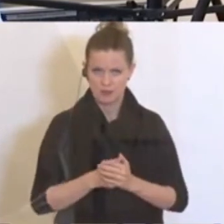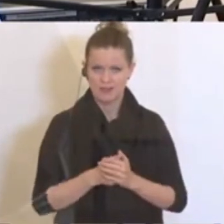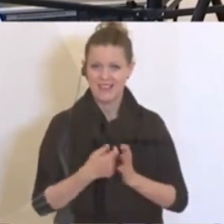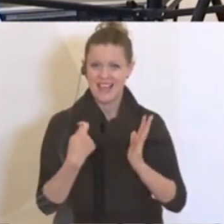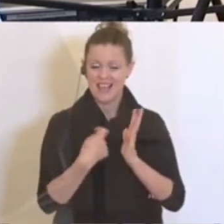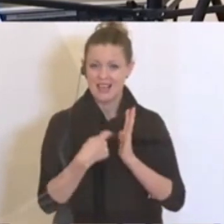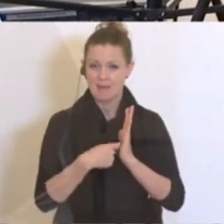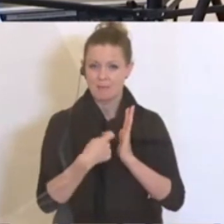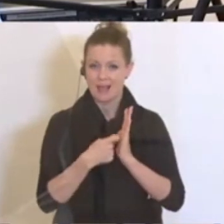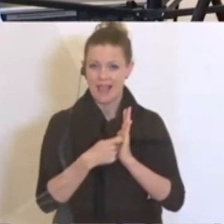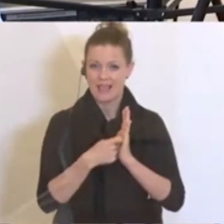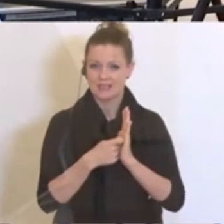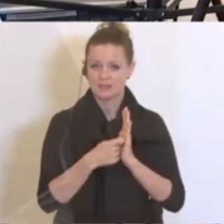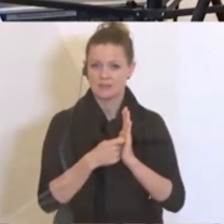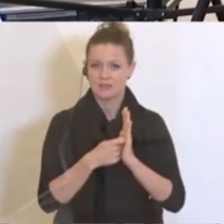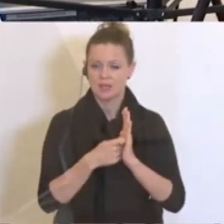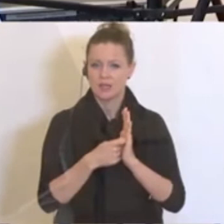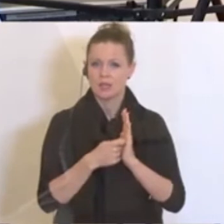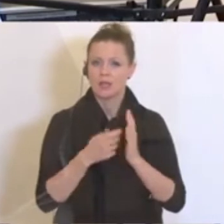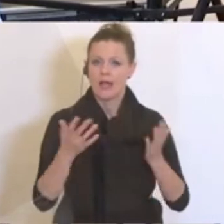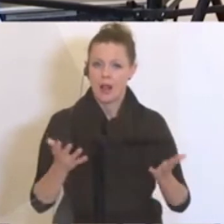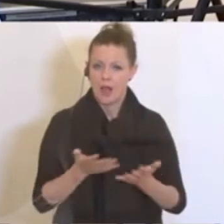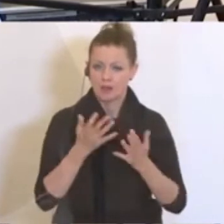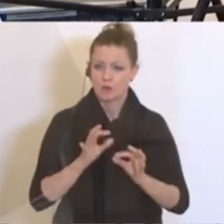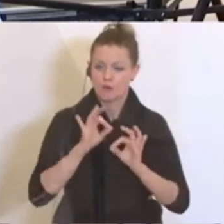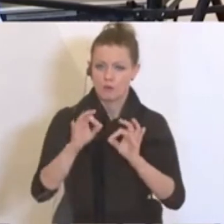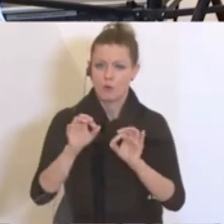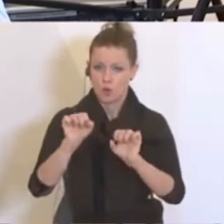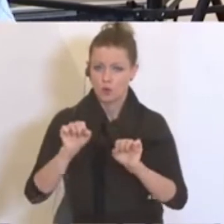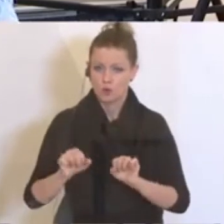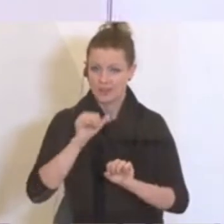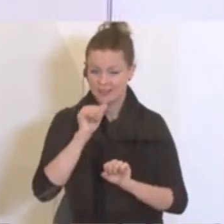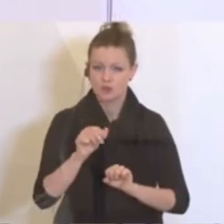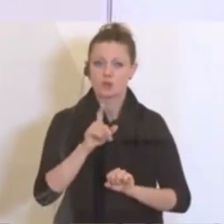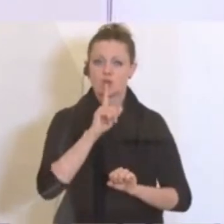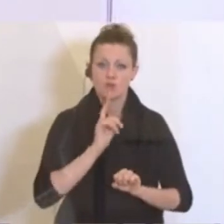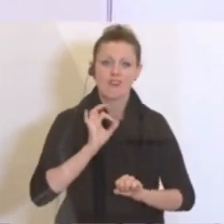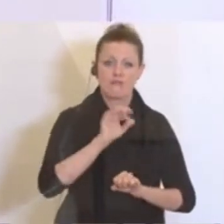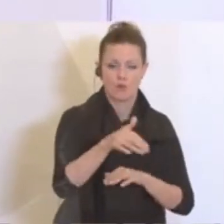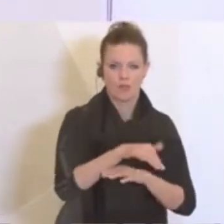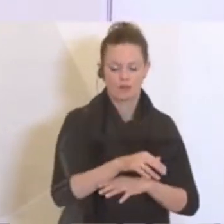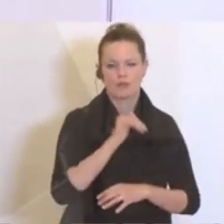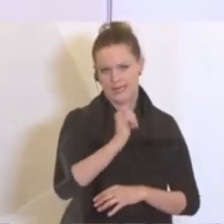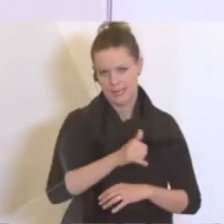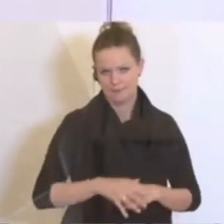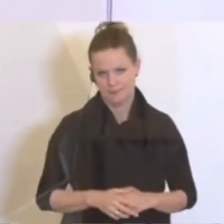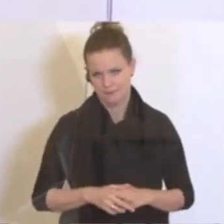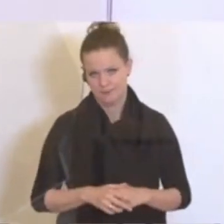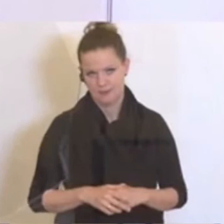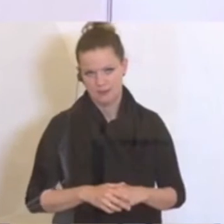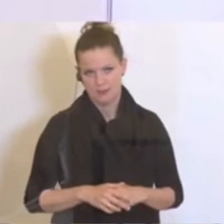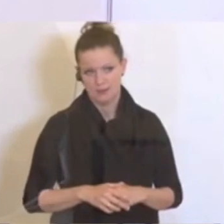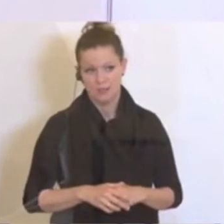Preiserleichterung nicht an die Kunden weitergeben, sondern es ist dezidiert als Einkommen für die Wirte gedacht. Genau. Durch die geringere